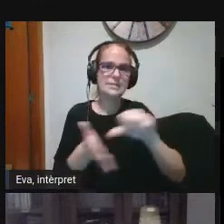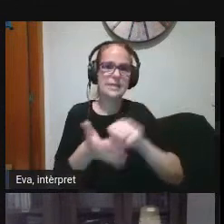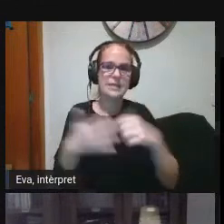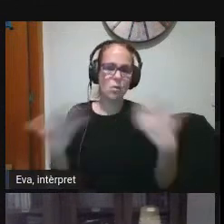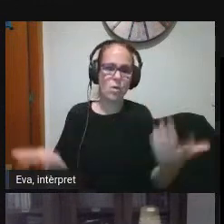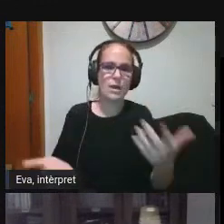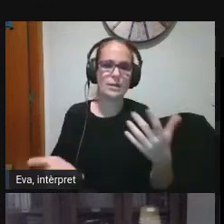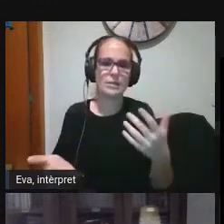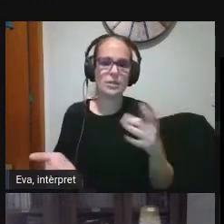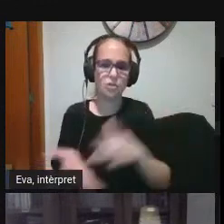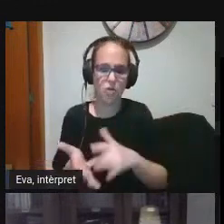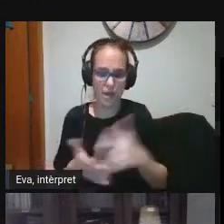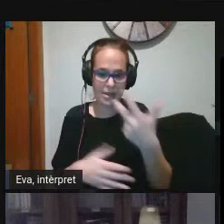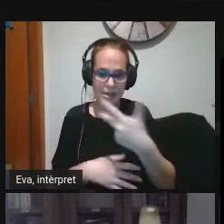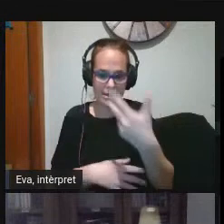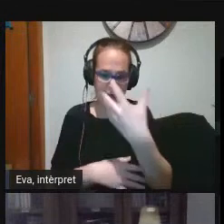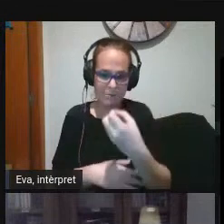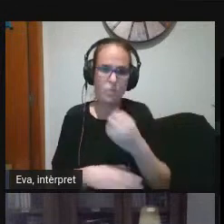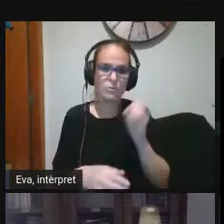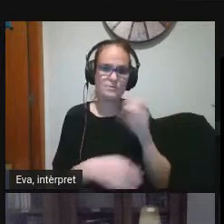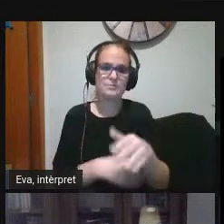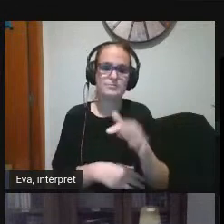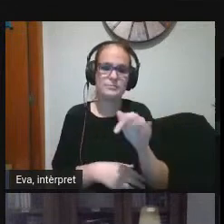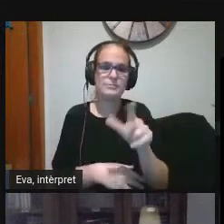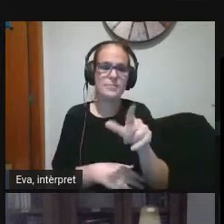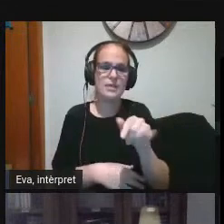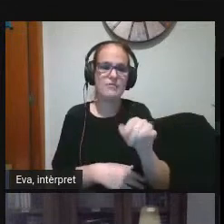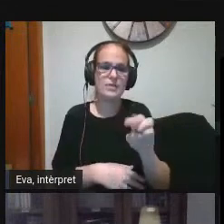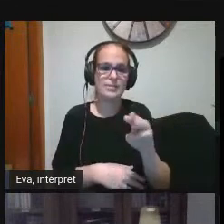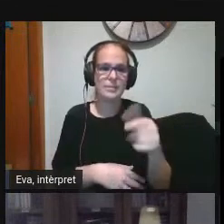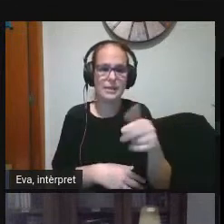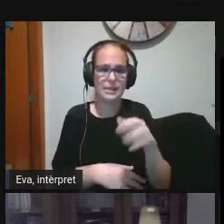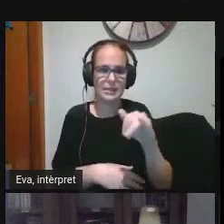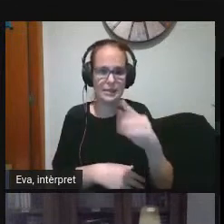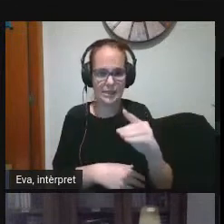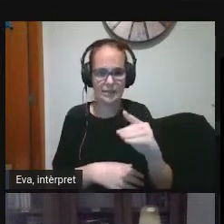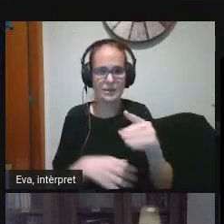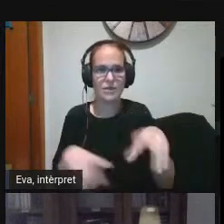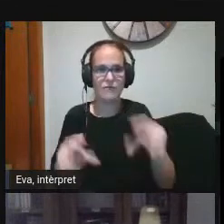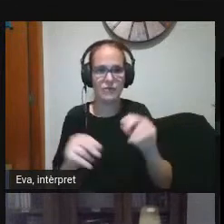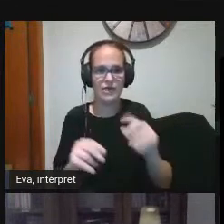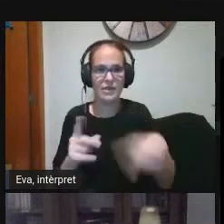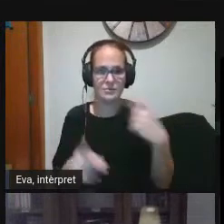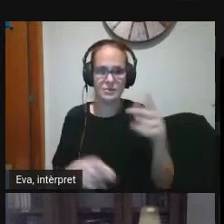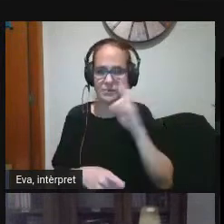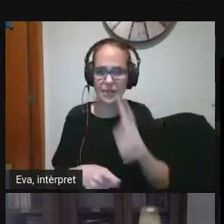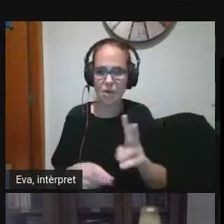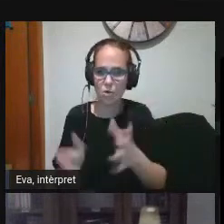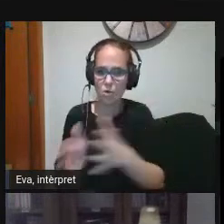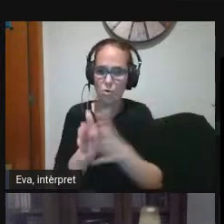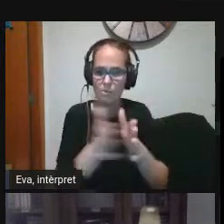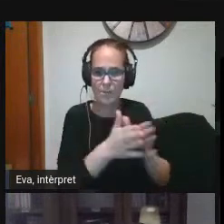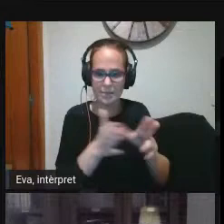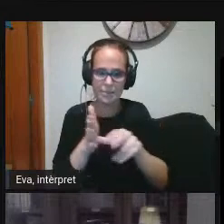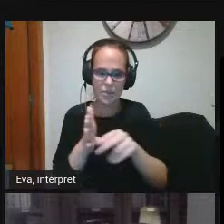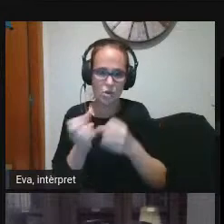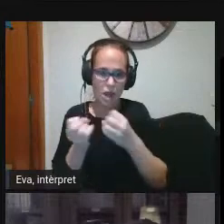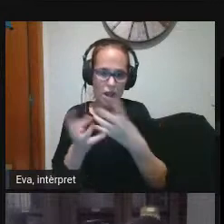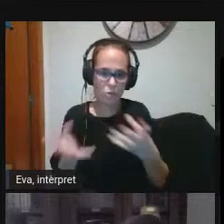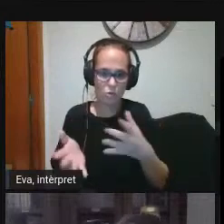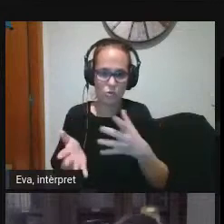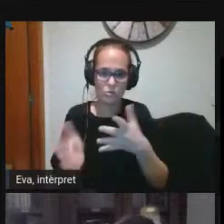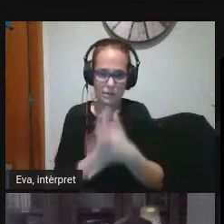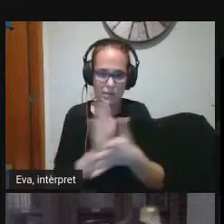el Flitgrid la segona els demanem dues coses més una altra és que mireu algun vídeo d'algun company i el